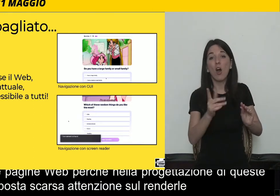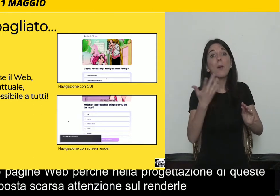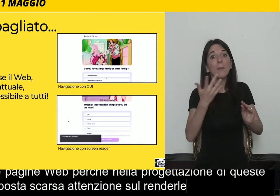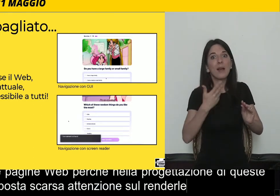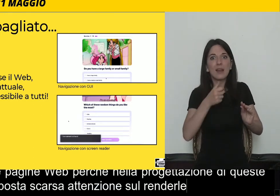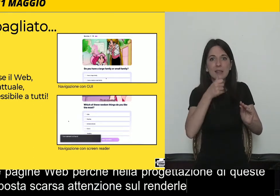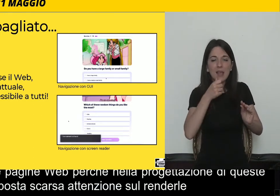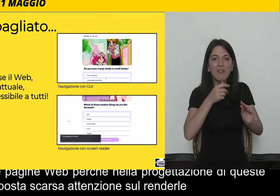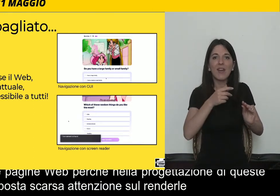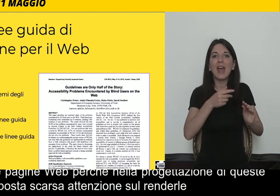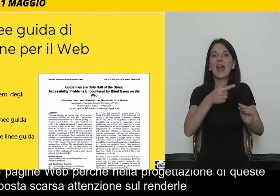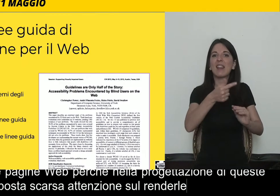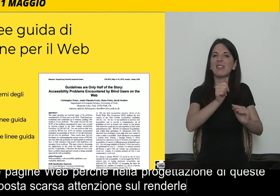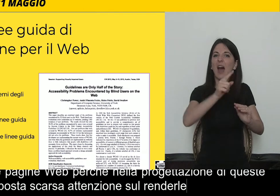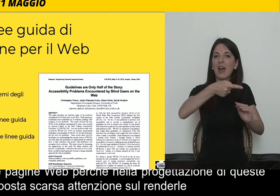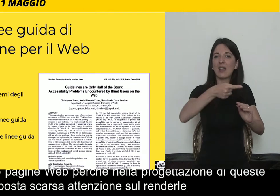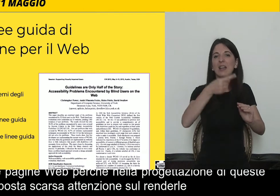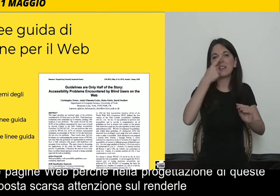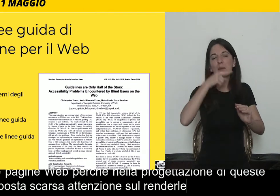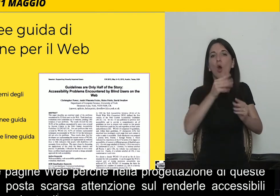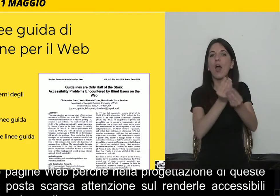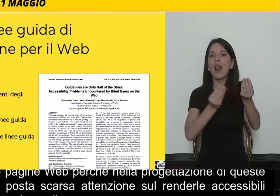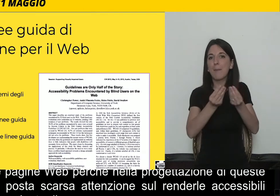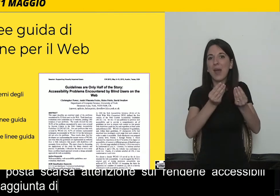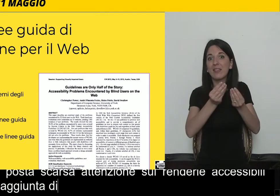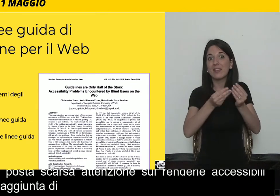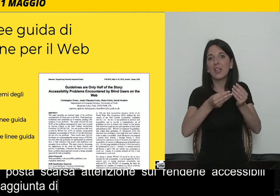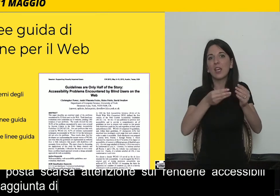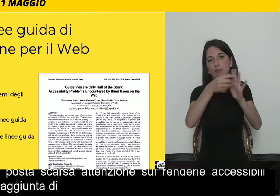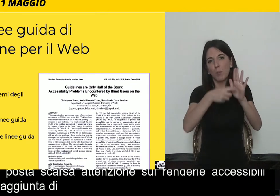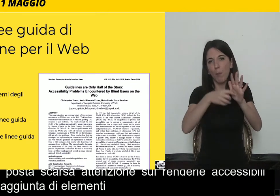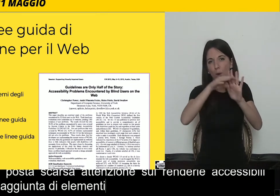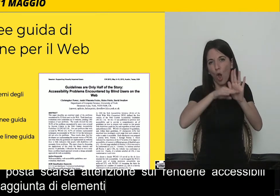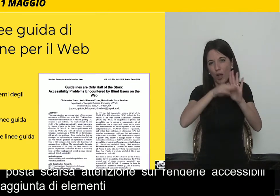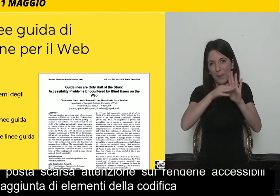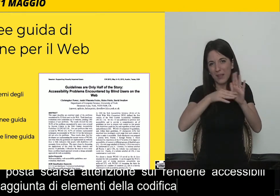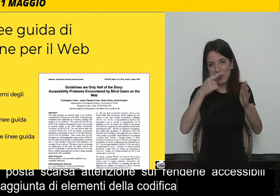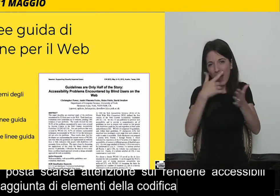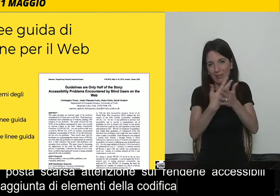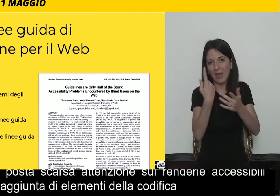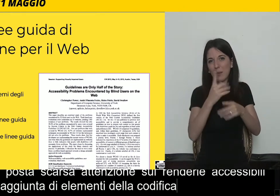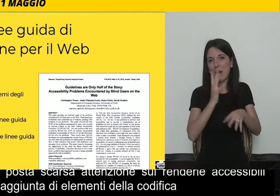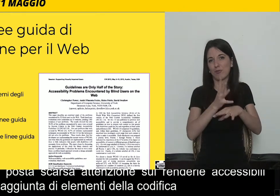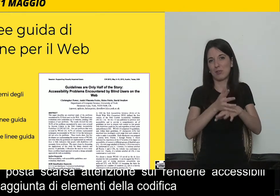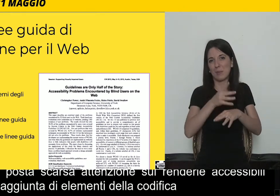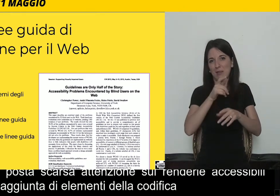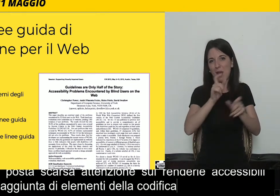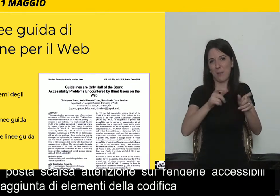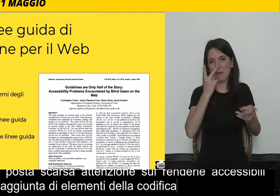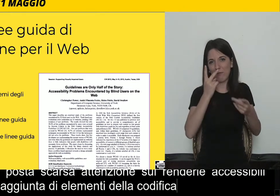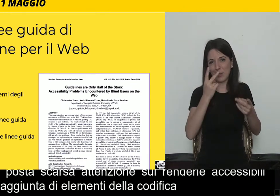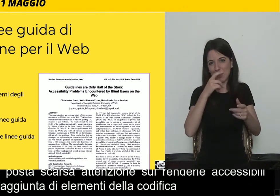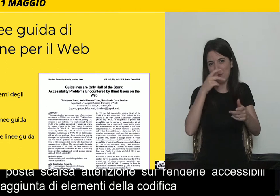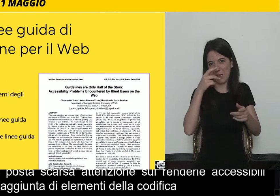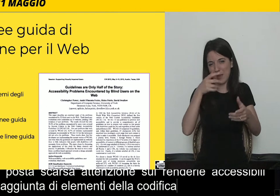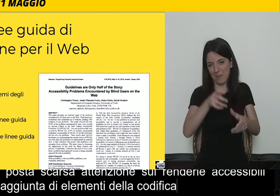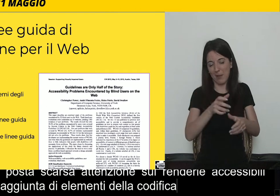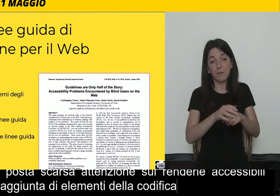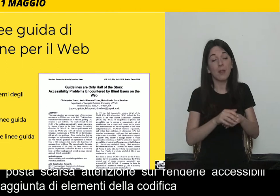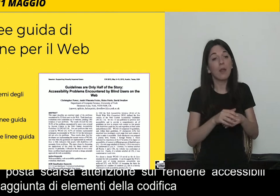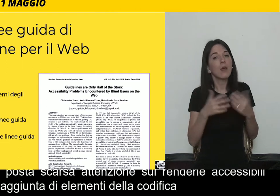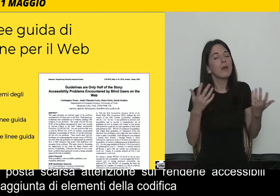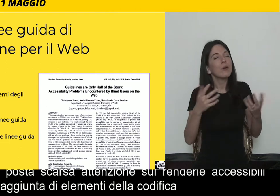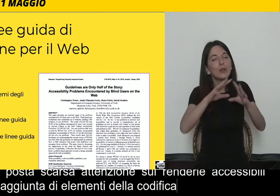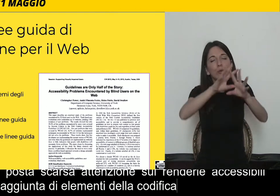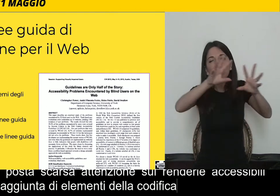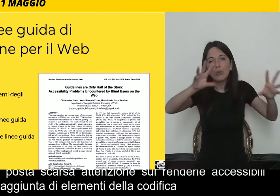elementi appunto della codifica appositi. Questo nonostante tutte le proposte di linee guida per la progettazione